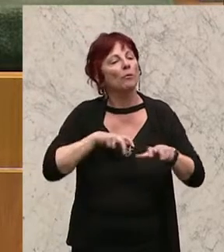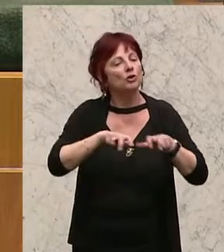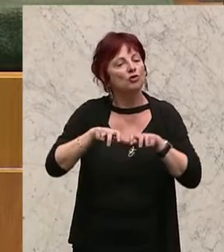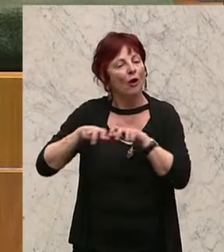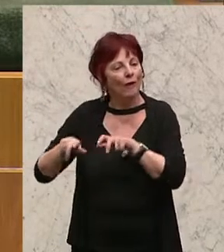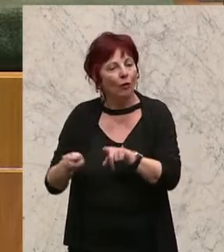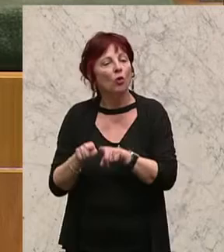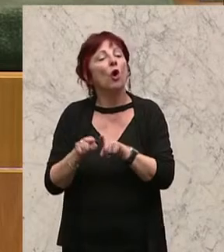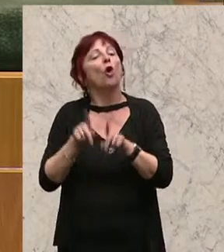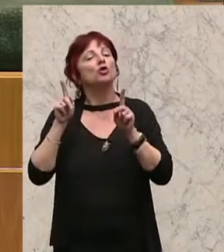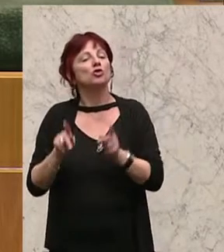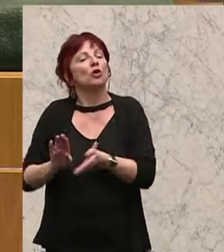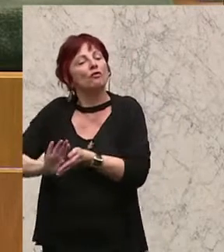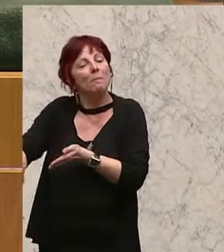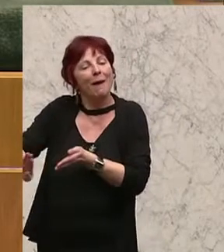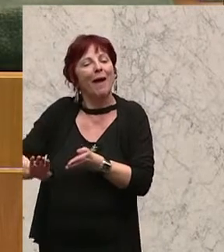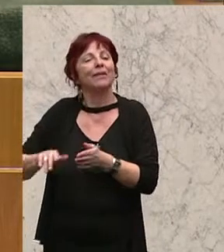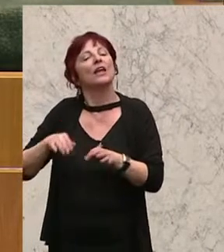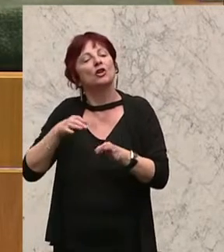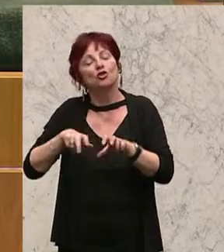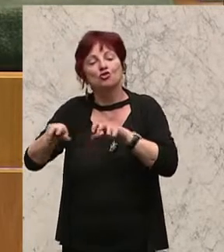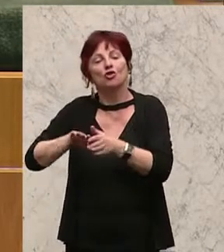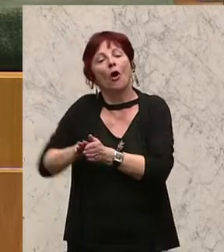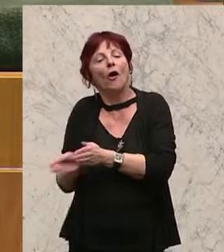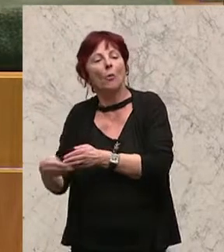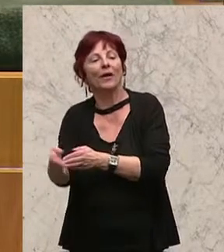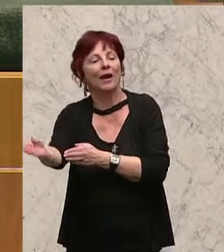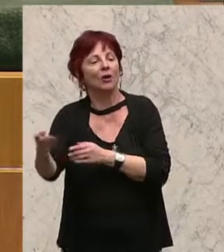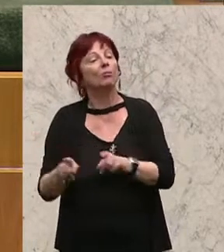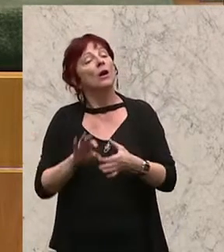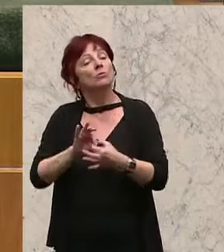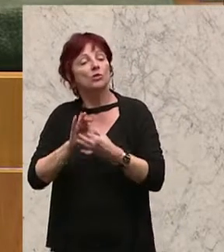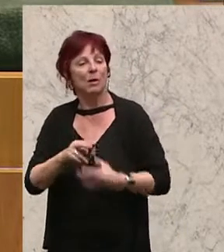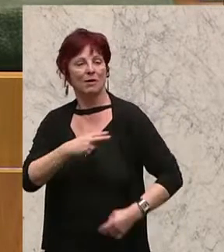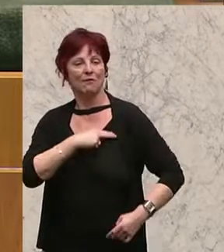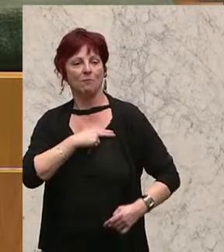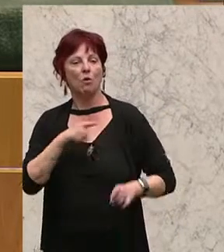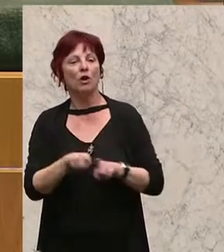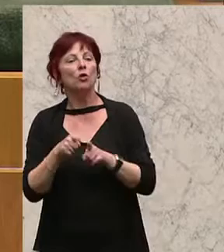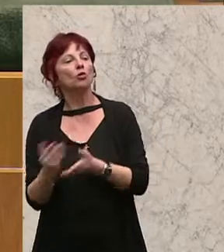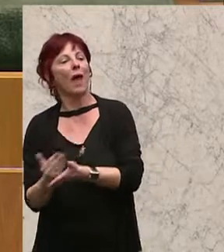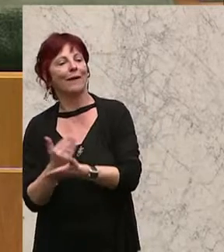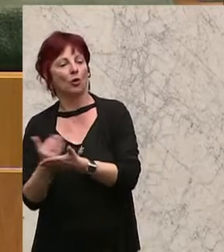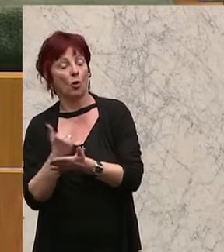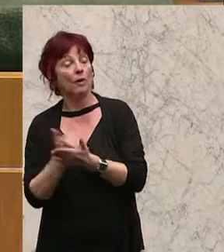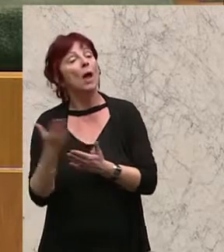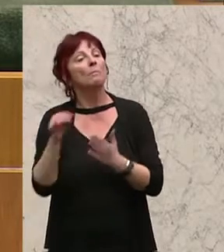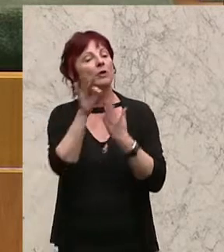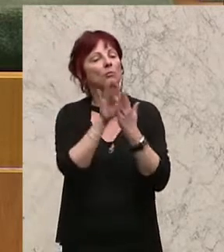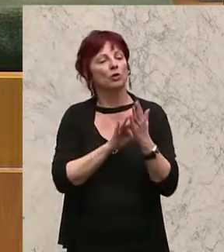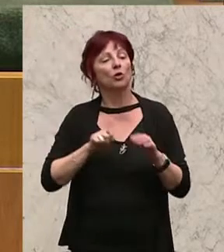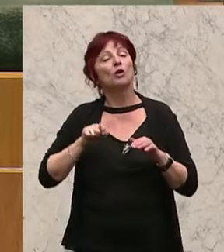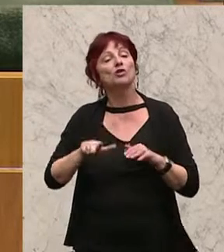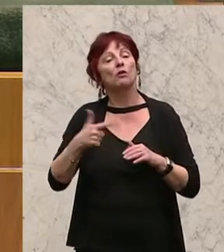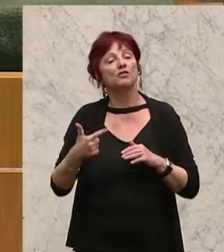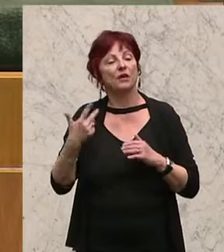der Steuerumgehung auf dem Gebiet der Steuern vom Einkommen und vom Vermögen samt Protokoll in 1252